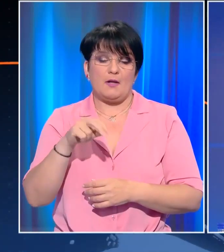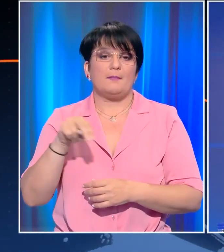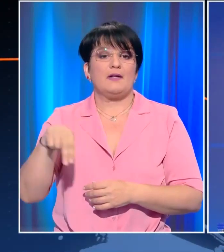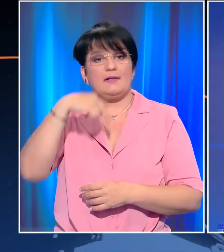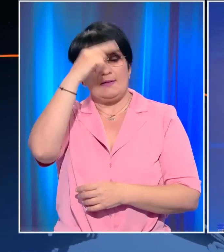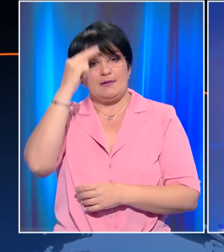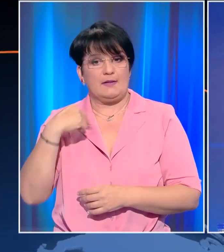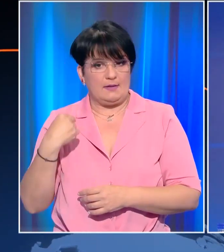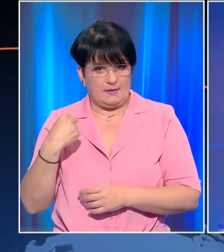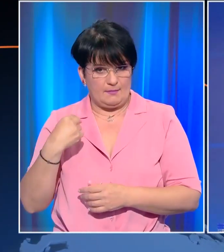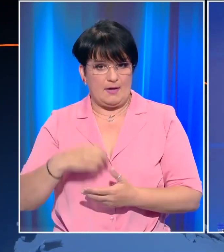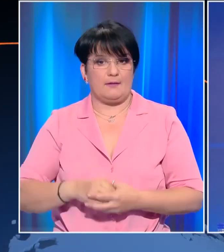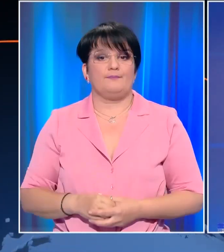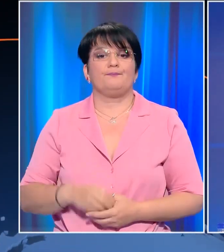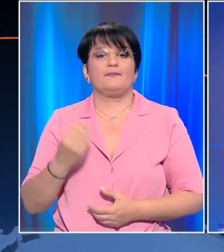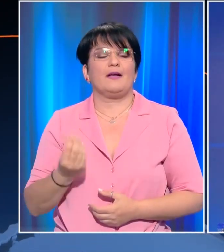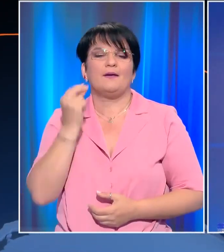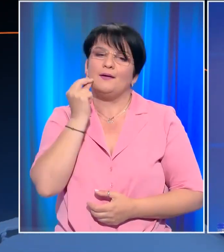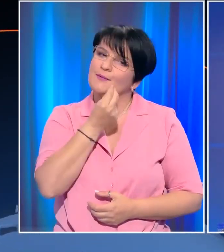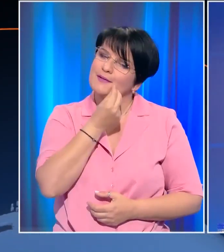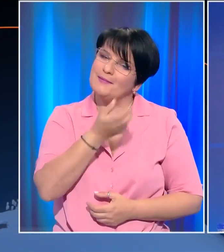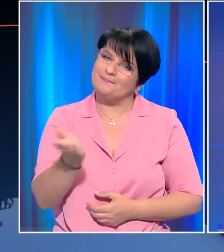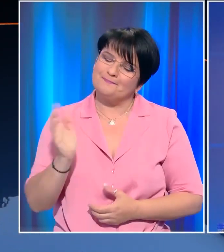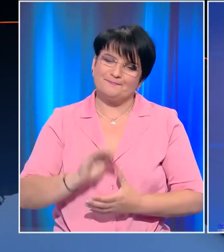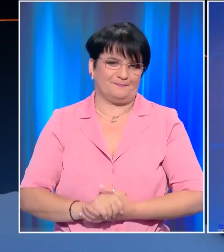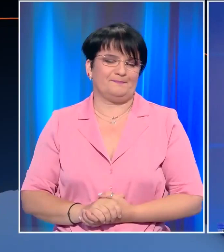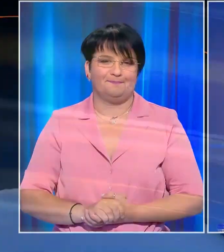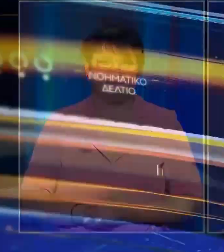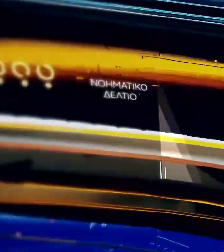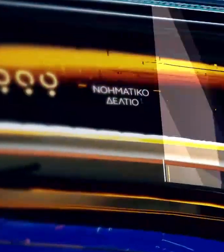Open στις 7 παρα 10 με την Ίκη Λιμπεράκη. Καλό απόγευμα σε όλους.